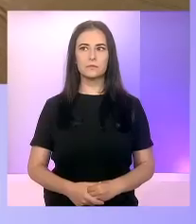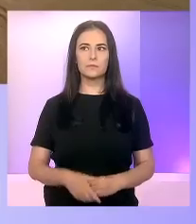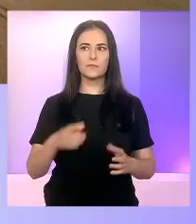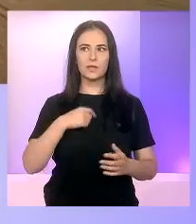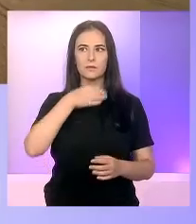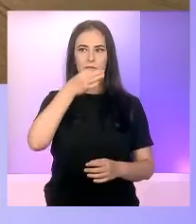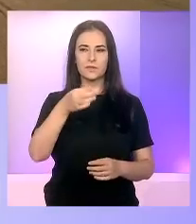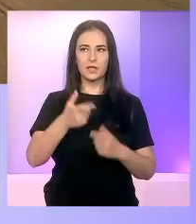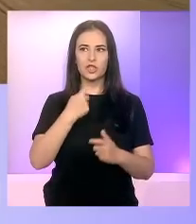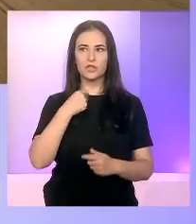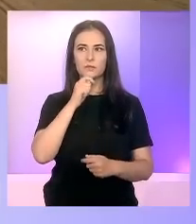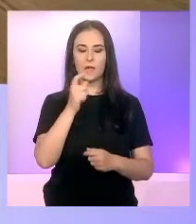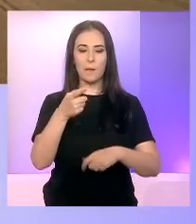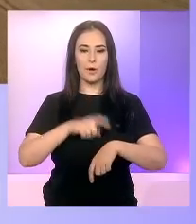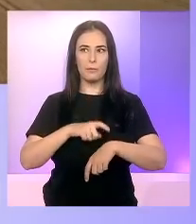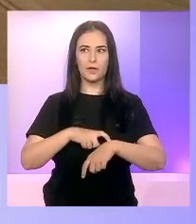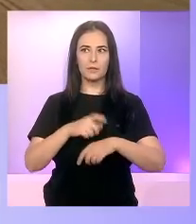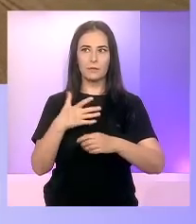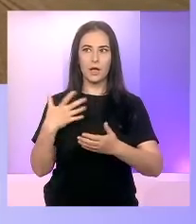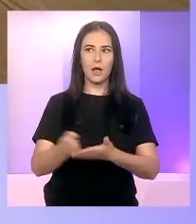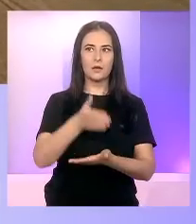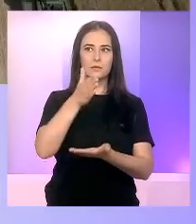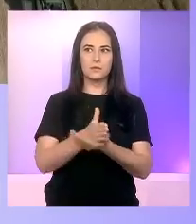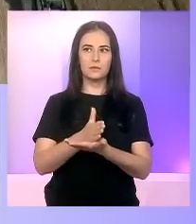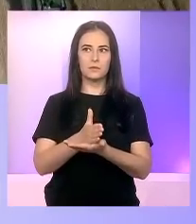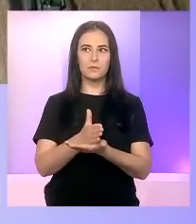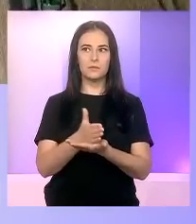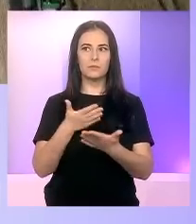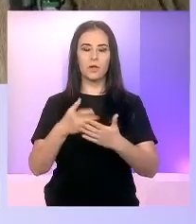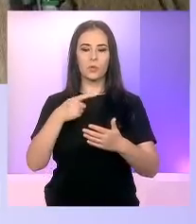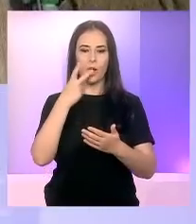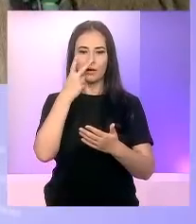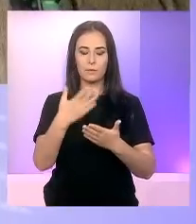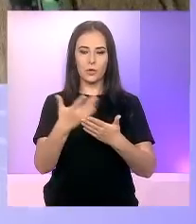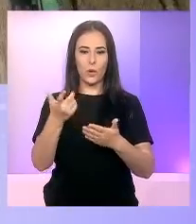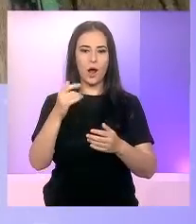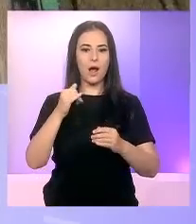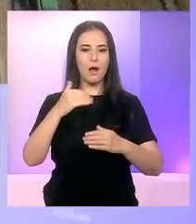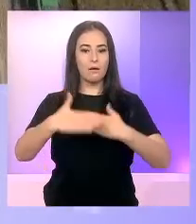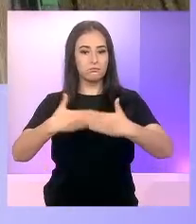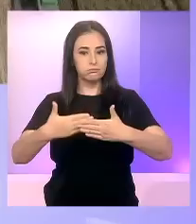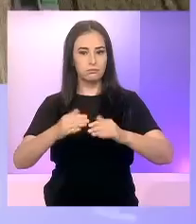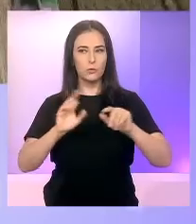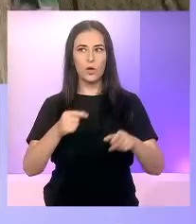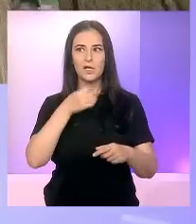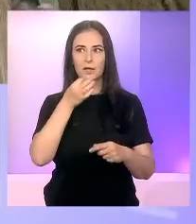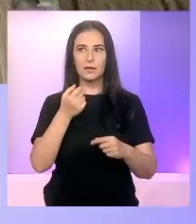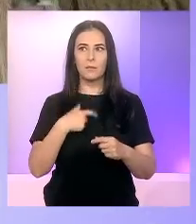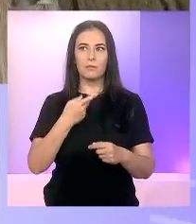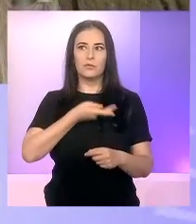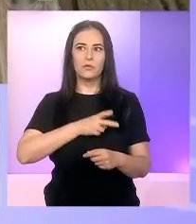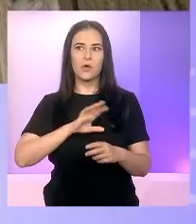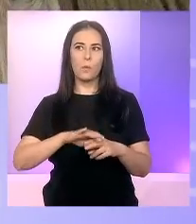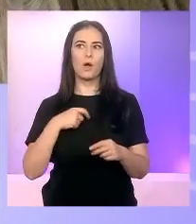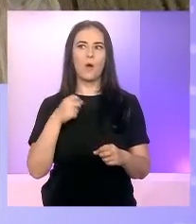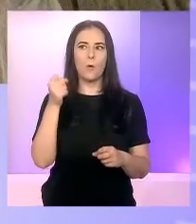Această întâlnire este programată pentru a disipa aceste tensiuni care deja s-au ridicat în ceea ce privește, să spunem, tranzitul